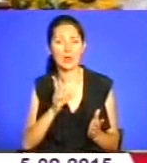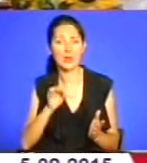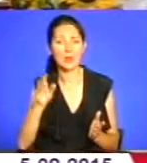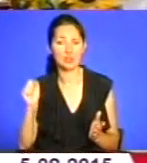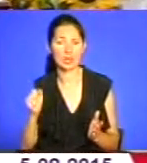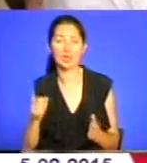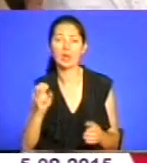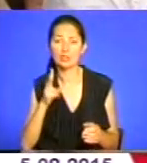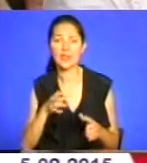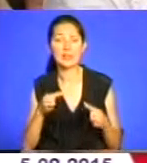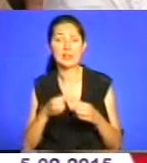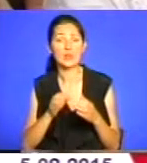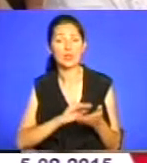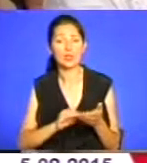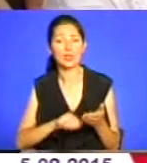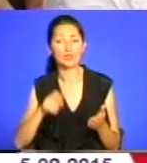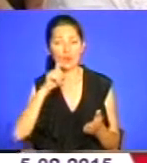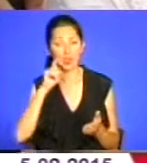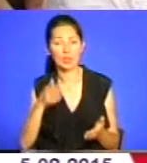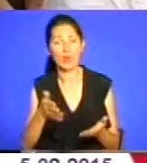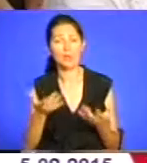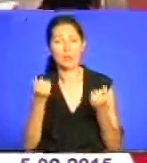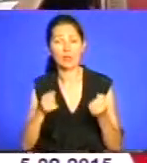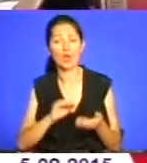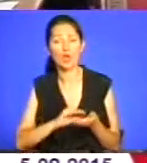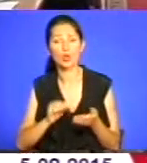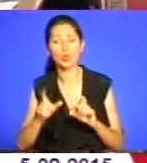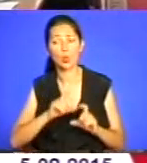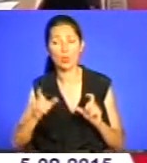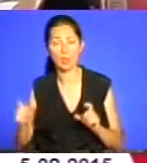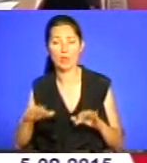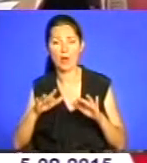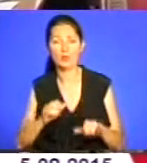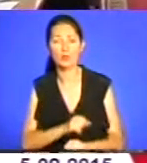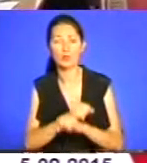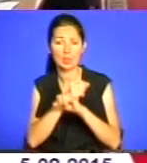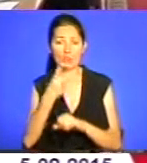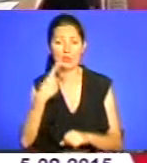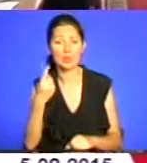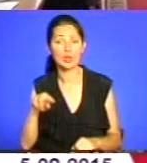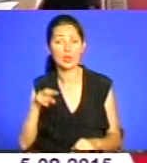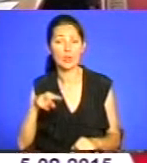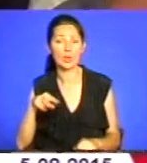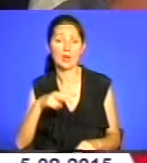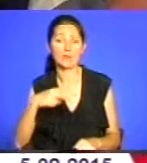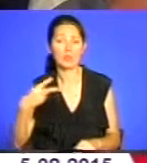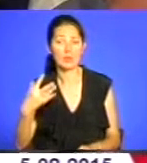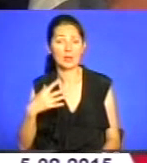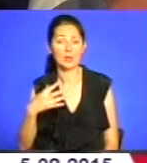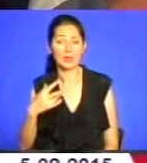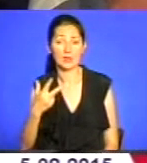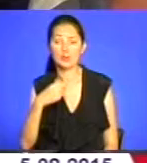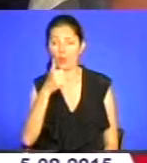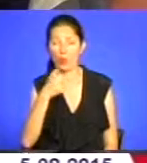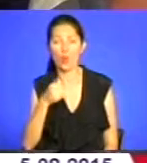автор зачепила таку, як би сказала, волючу струну, незагойну рану на серці